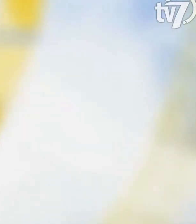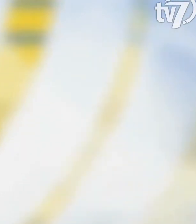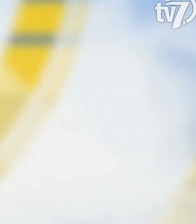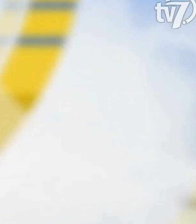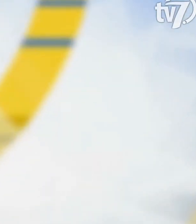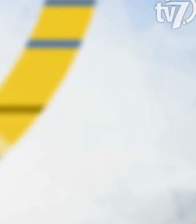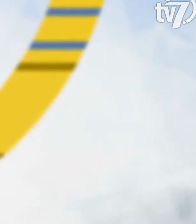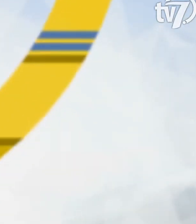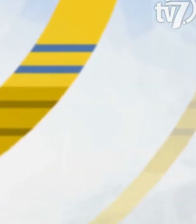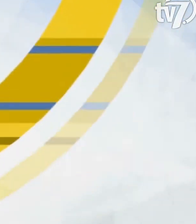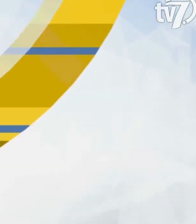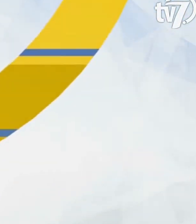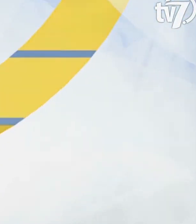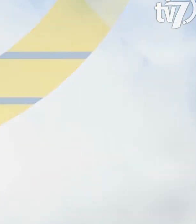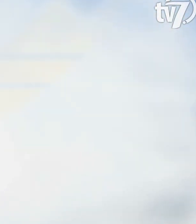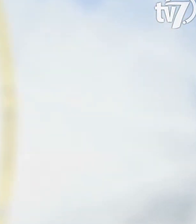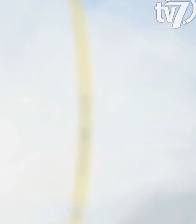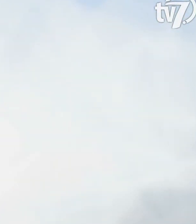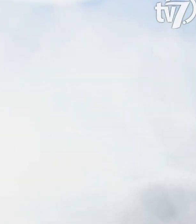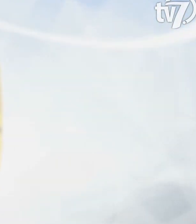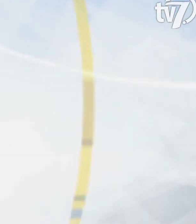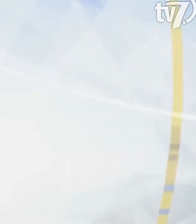A TORONTOS